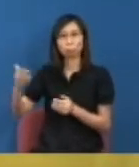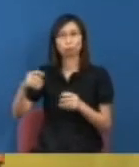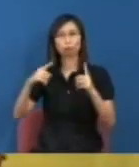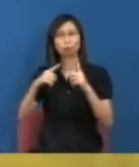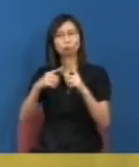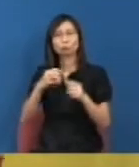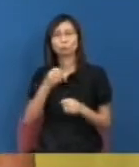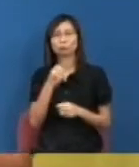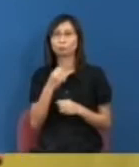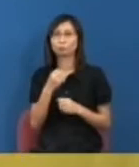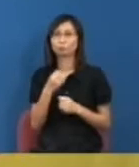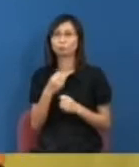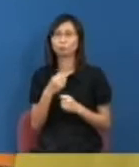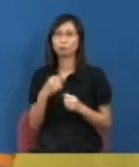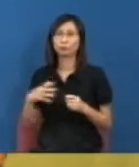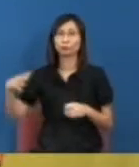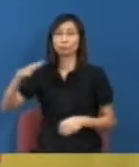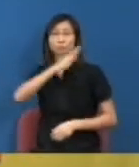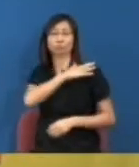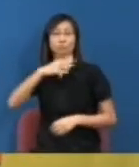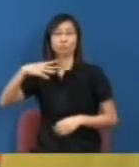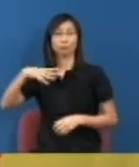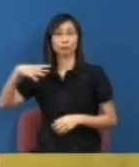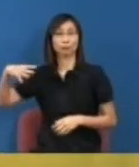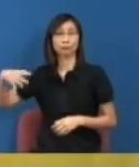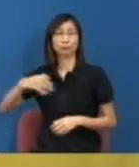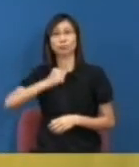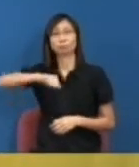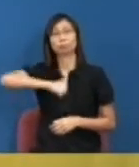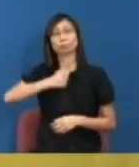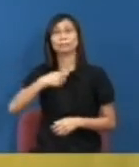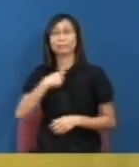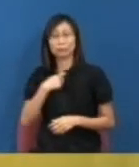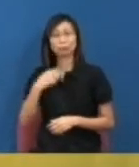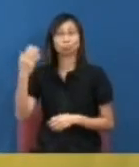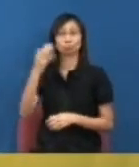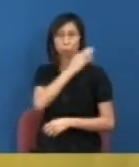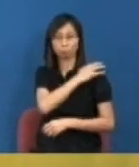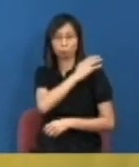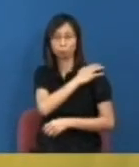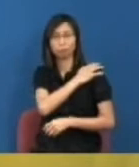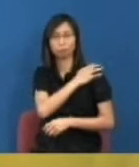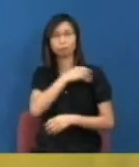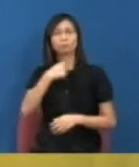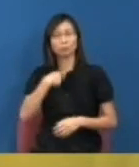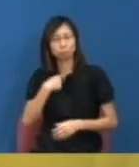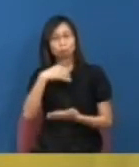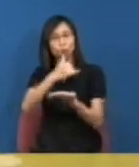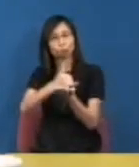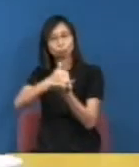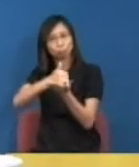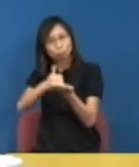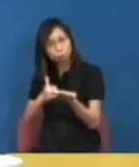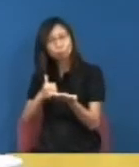作為一個領導人要有一個道德的承擔你覺得其實